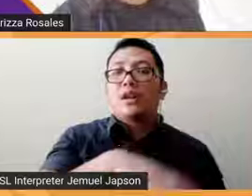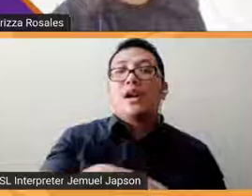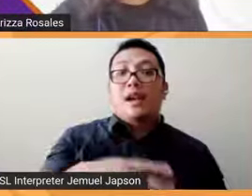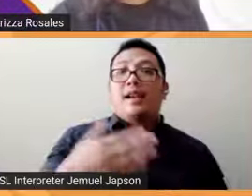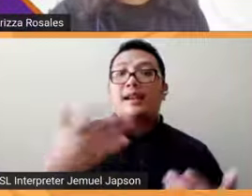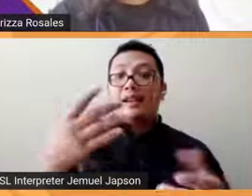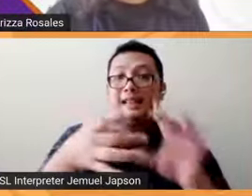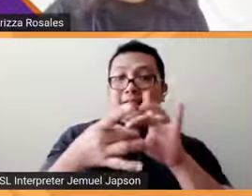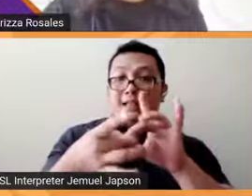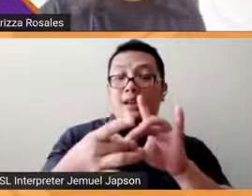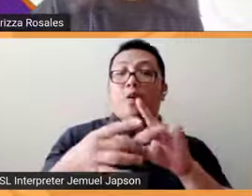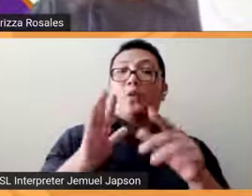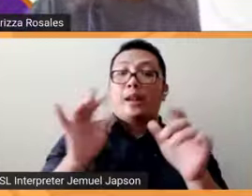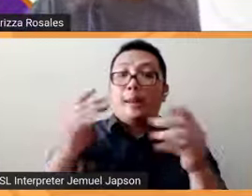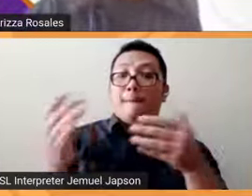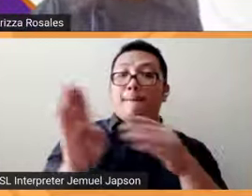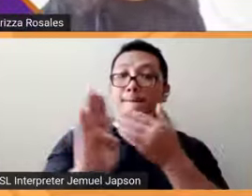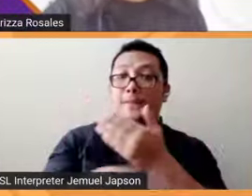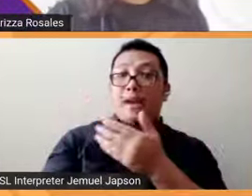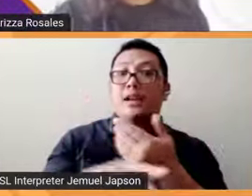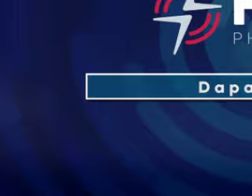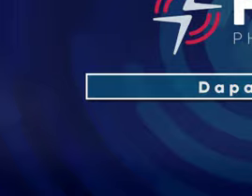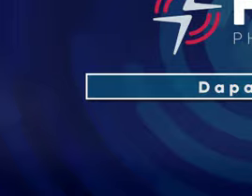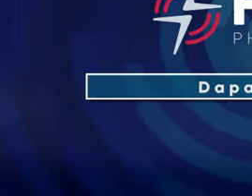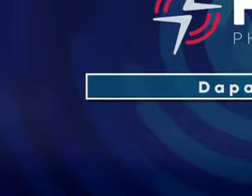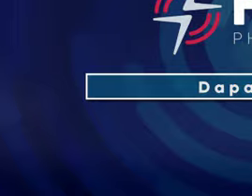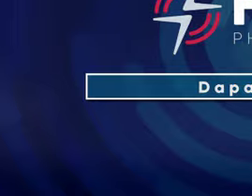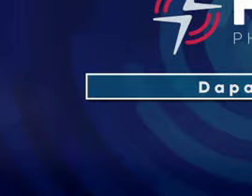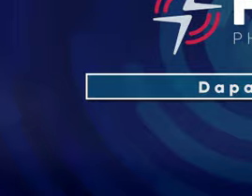sa mga susunod na bahagi ng ating programa